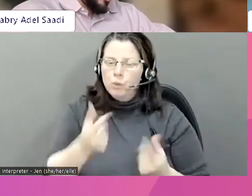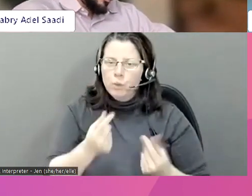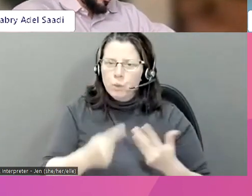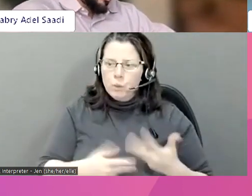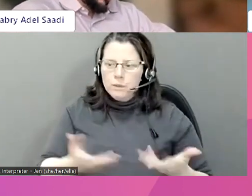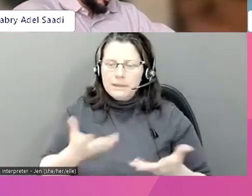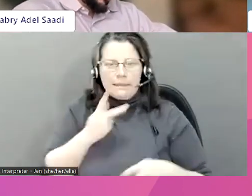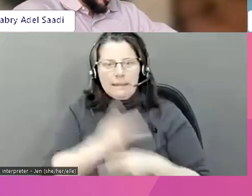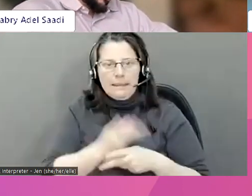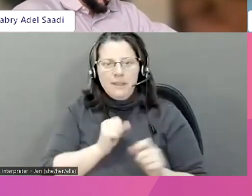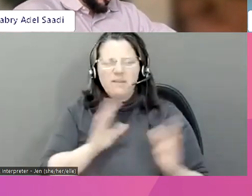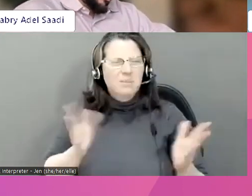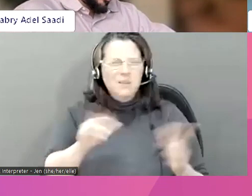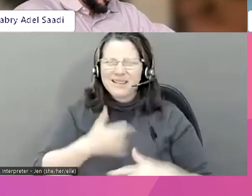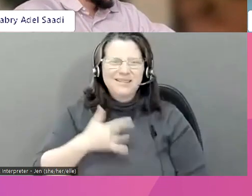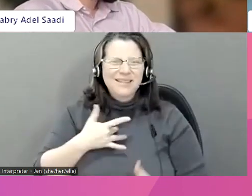nous enferme.